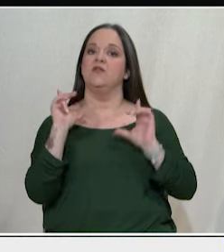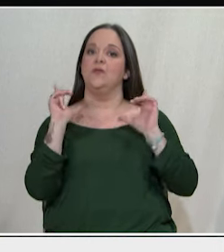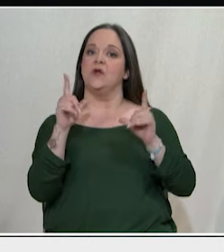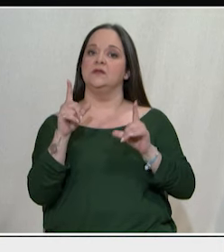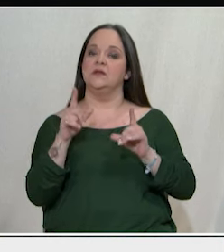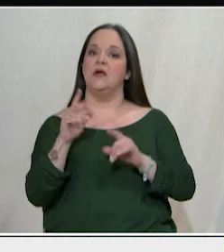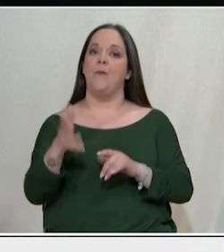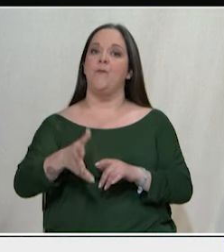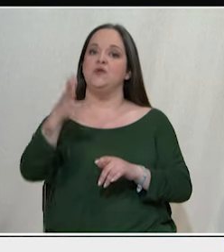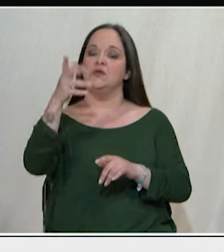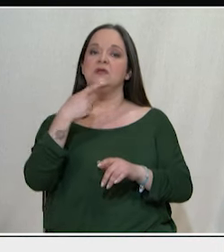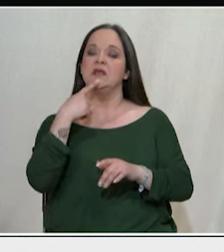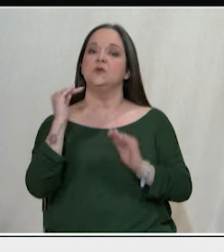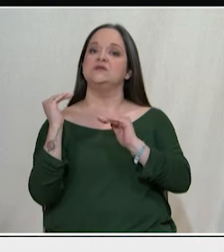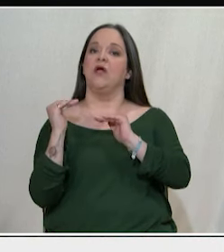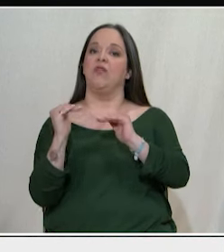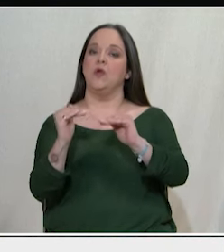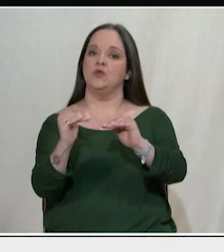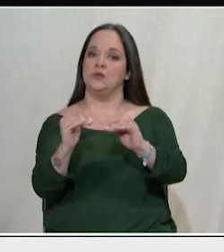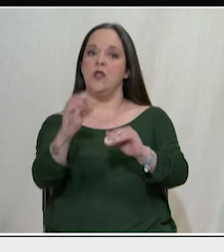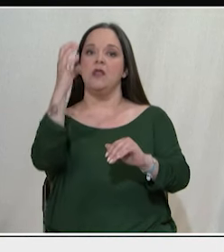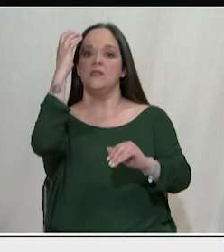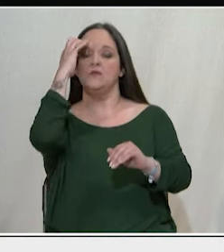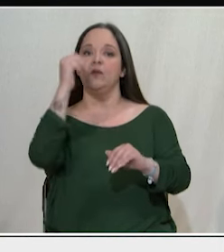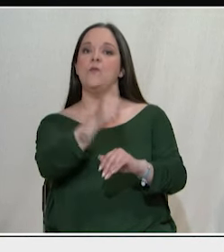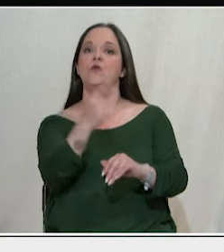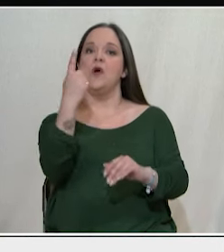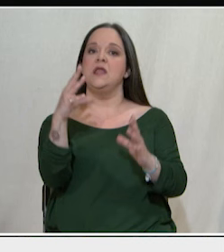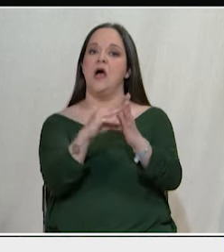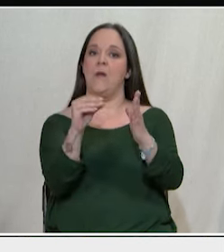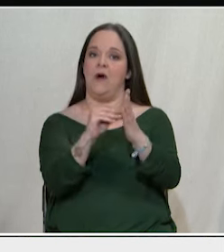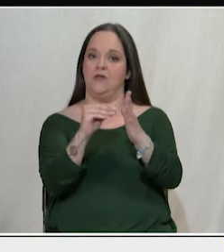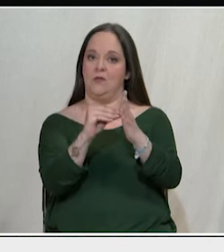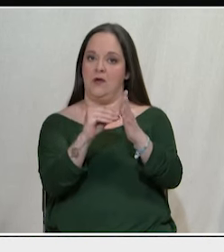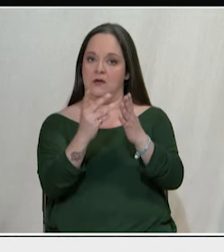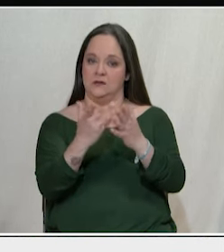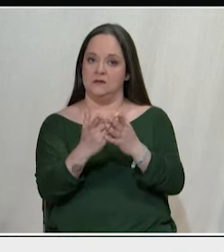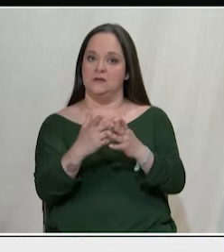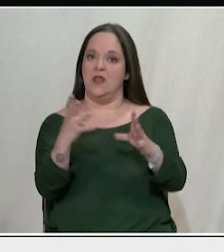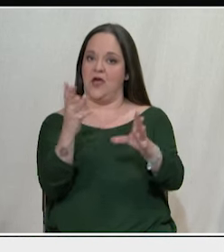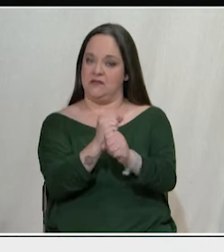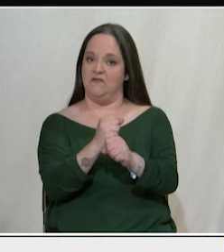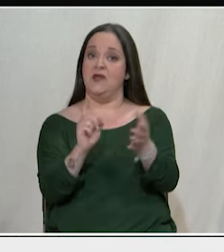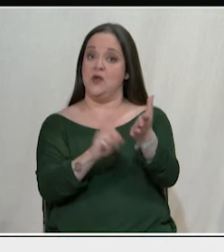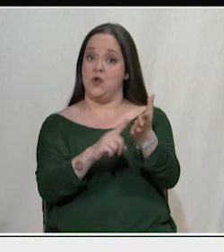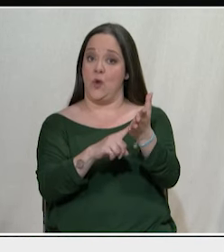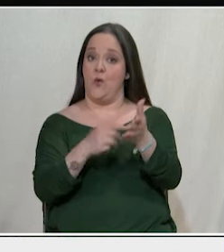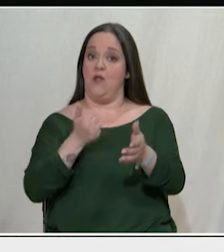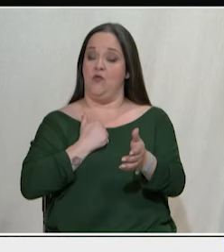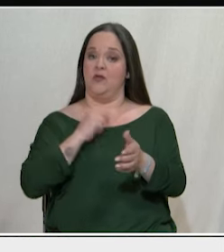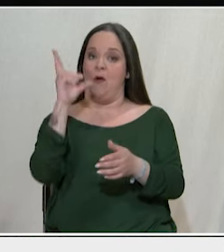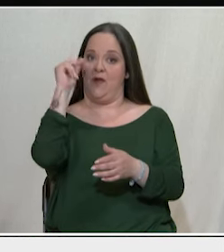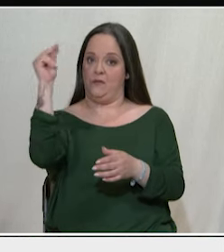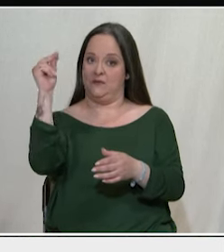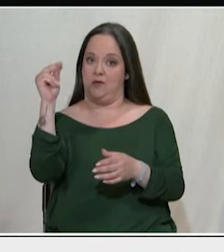τη σταθερότητα. Να θυμηθούμε μόνο ένα παράδειγμα. Για να περάσει το νόμο για τα ιδιωτικά πανεπιστήμια η κυβέρνηση